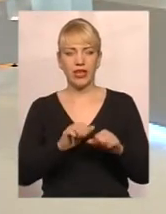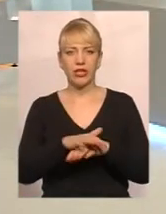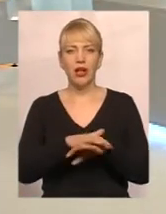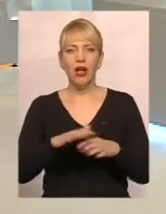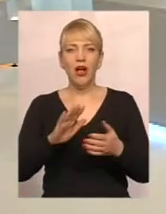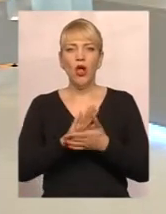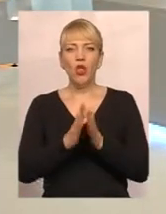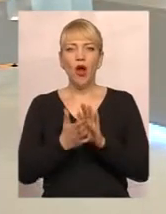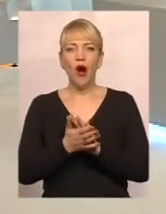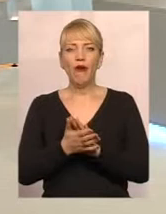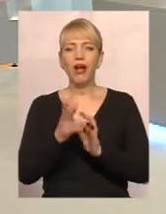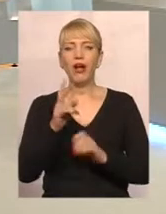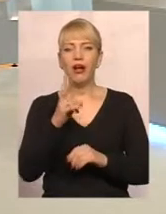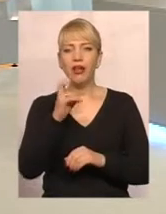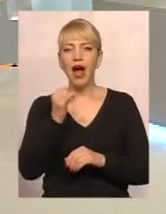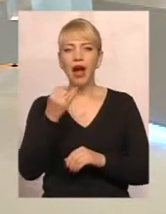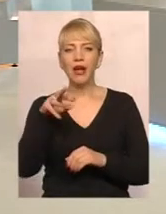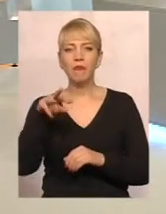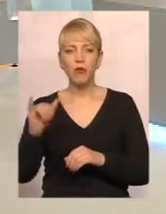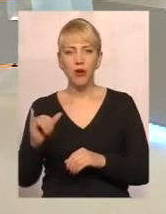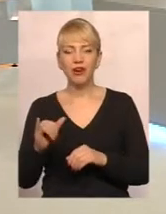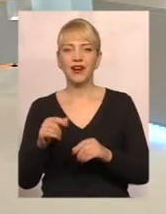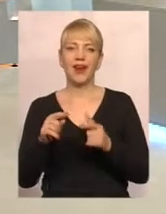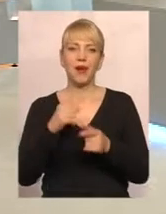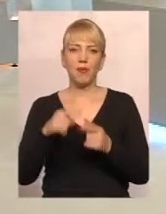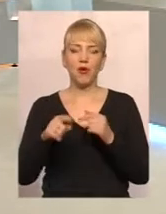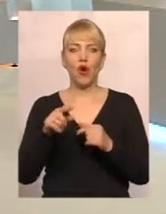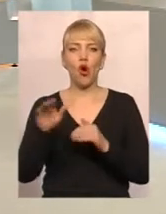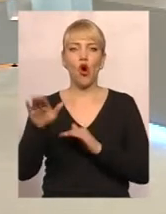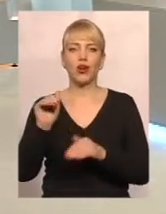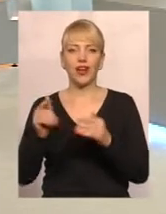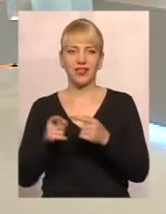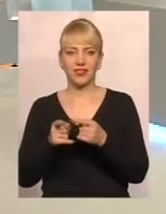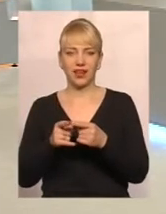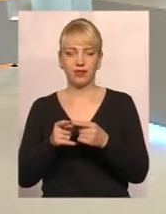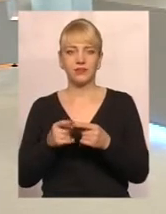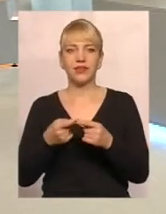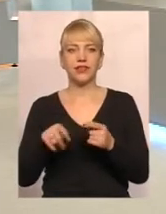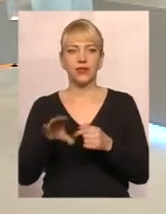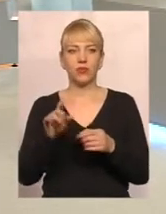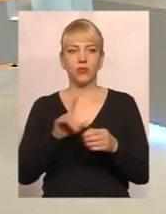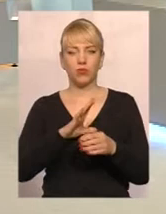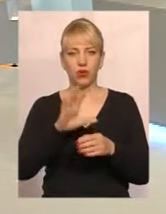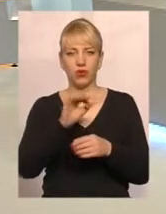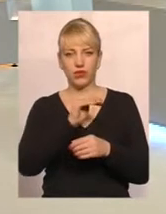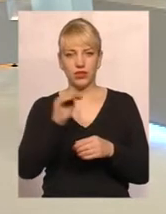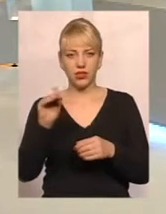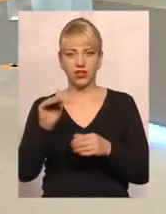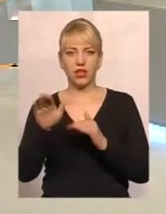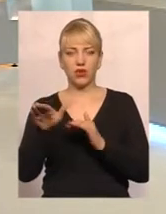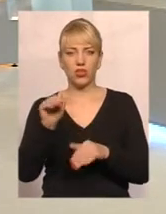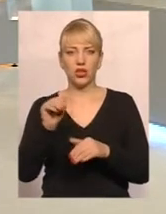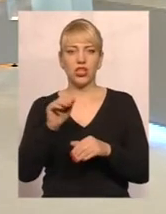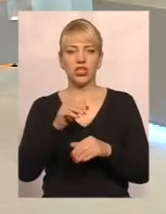договір найма житлового приміщення або договорі оренди. Тобто, обов'язково це має бути офіційно орендоване житло? А